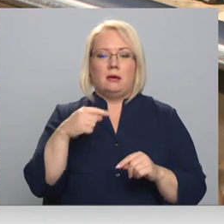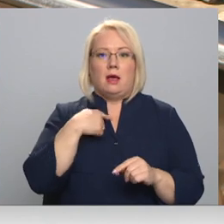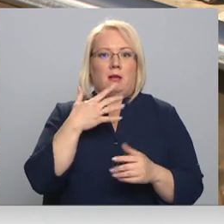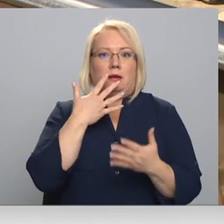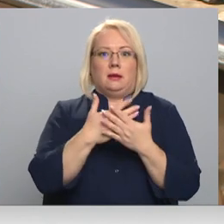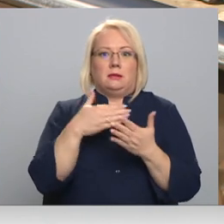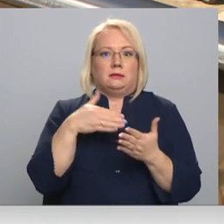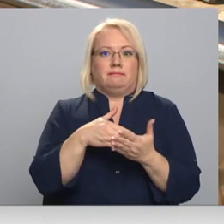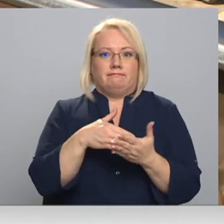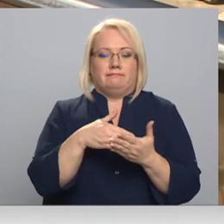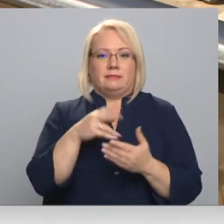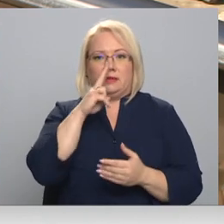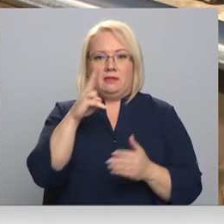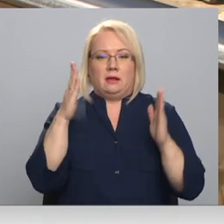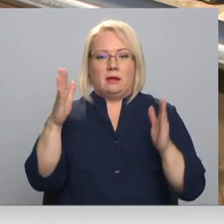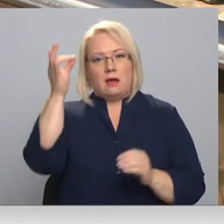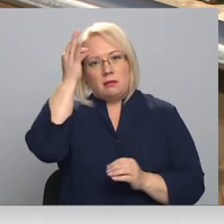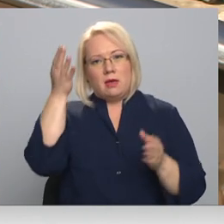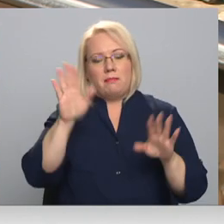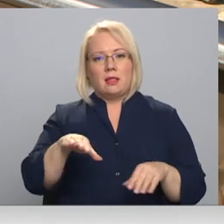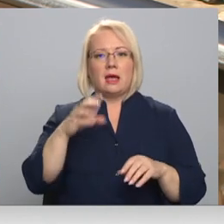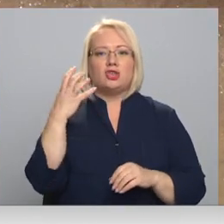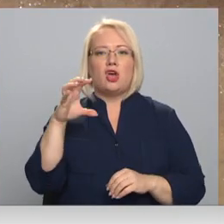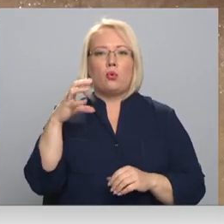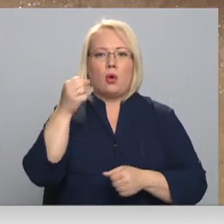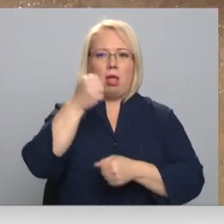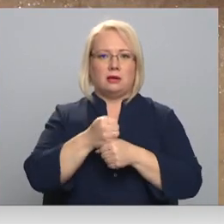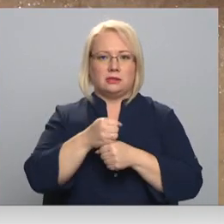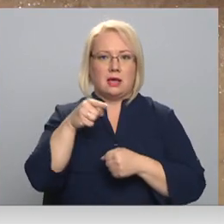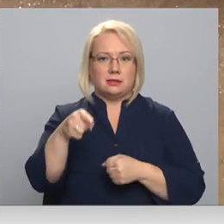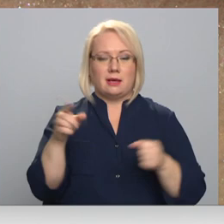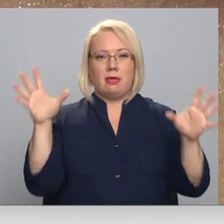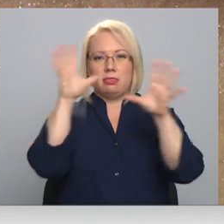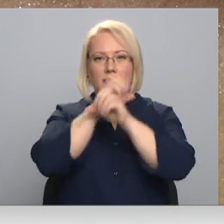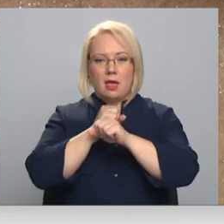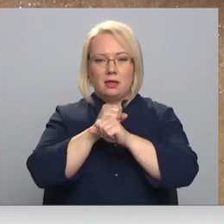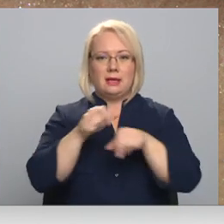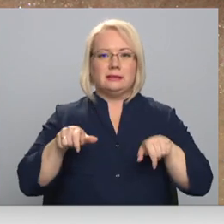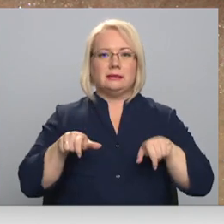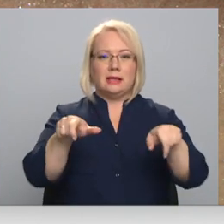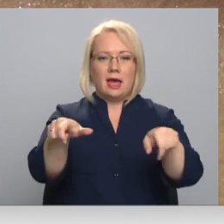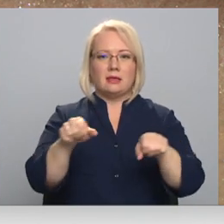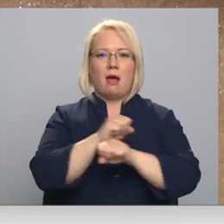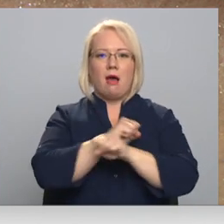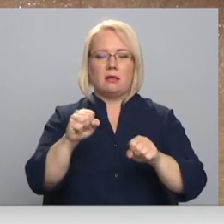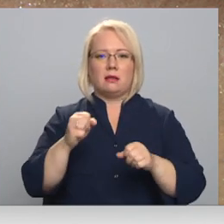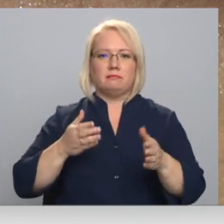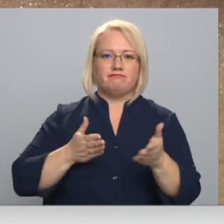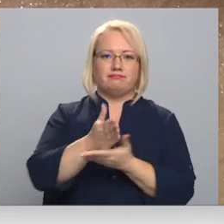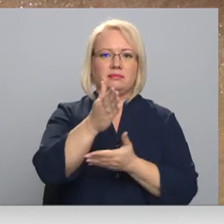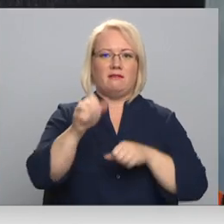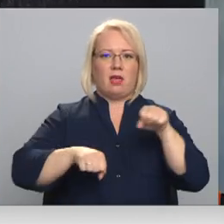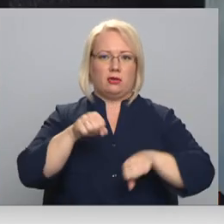trijās nedēļās. Atmiņās spilgta palicis gadījumus Čiekurkalna stācijā, kad nakts aizsagās liedzes strauji šķērsoja velsu pēdists.